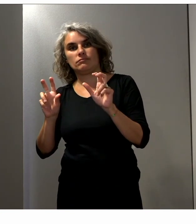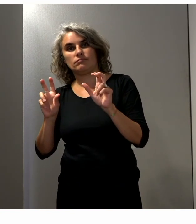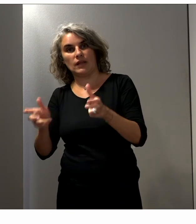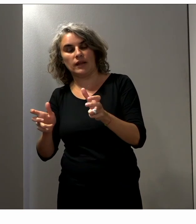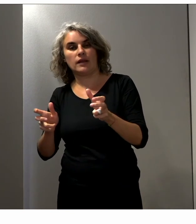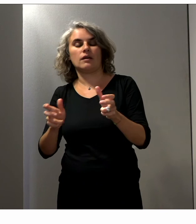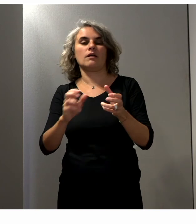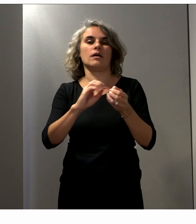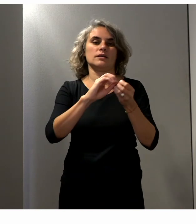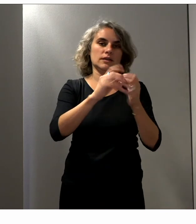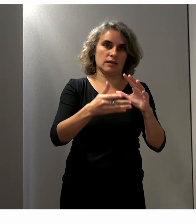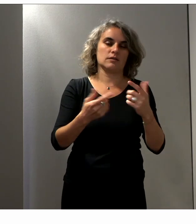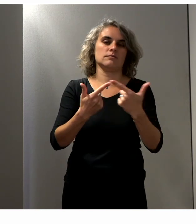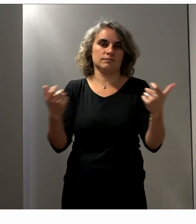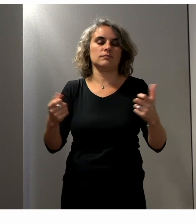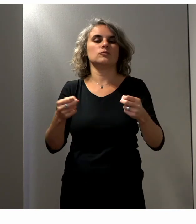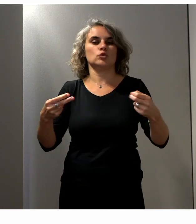télévision de rattrapage bien évidemment.